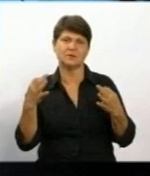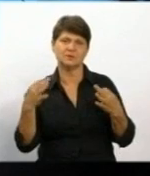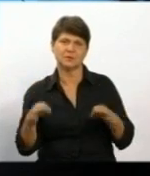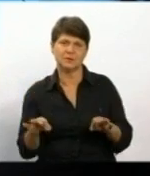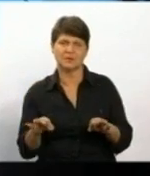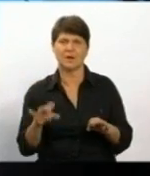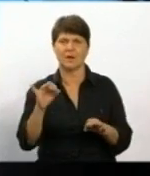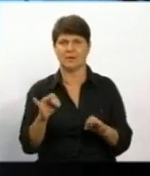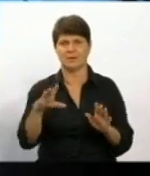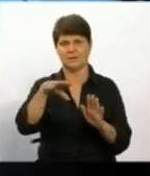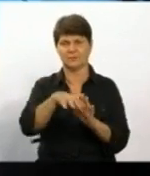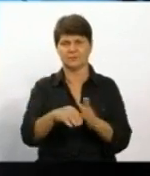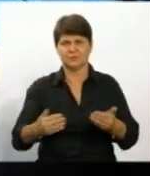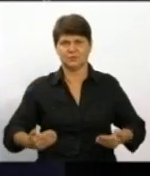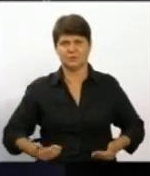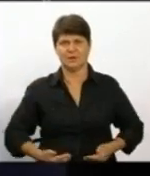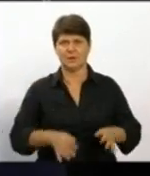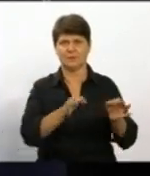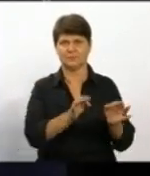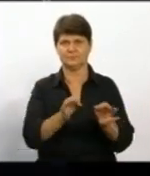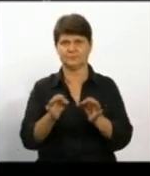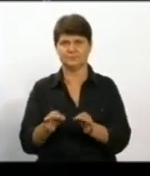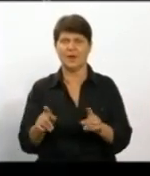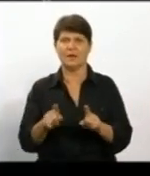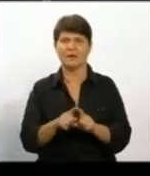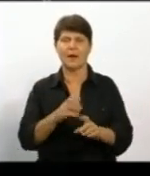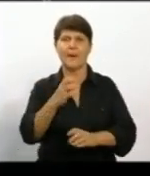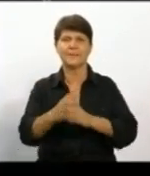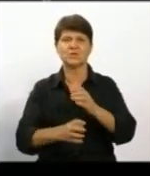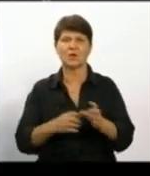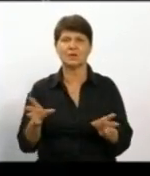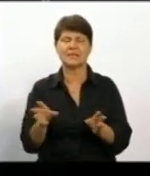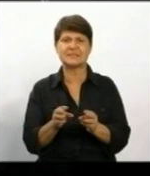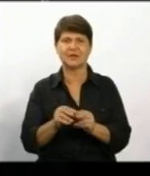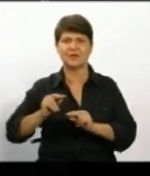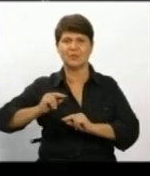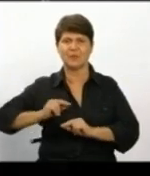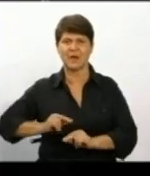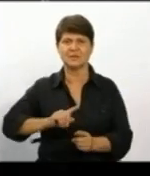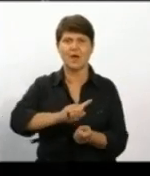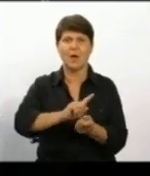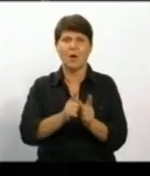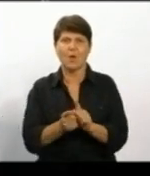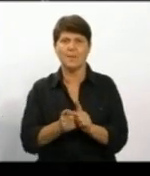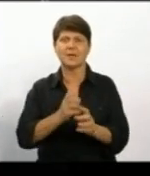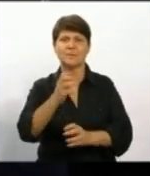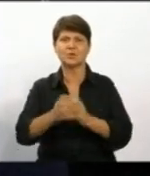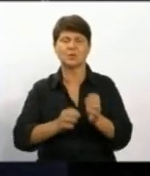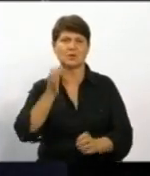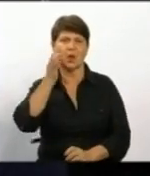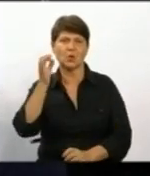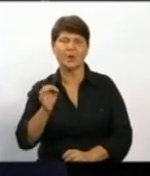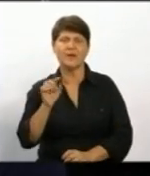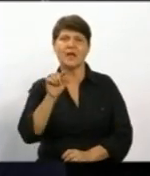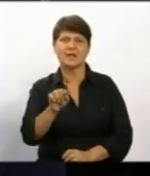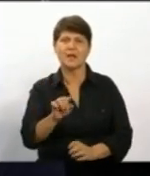у суспільство і жили повноцінним життям. Це така міжнародна співпраця, це обмін досвідом, це ті моменти, яким